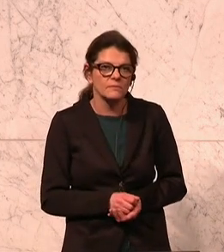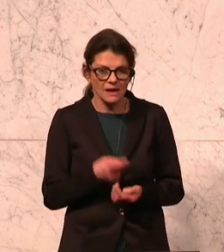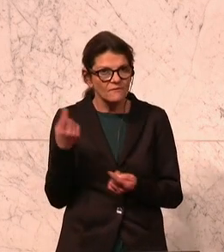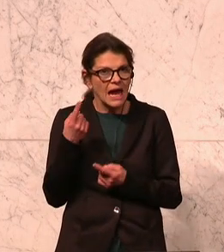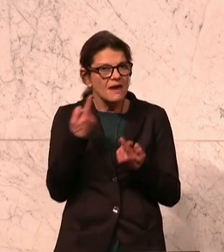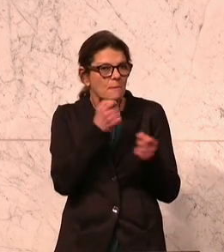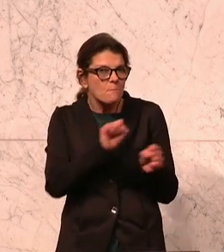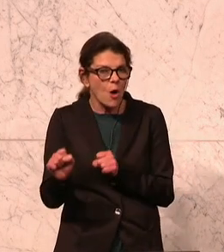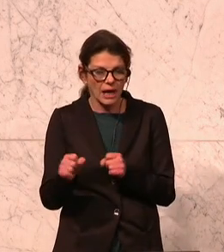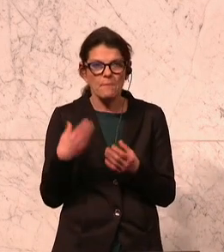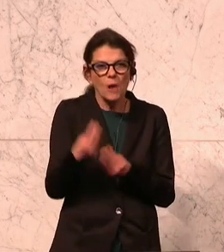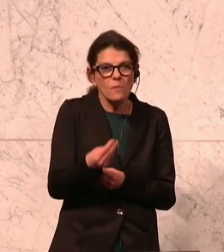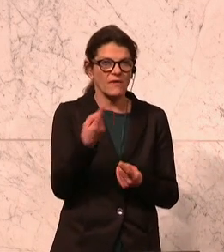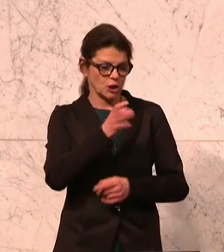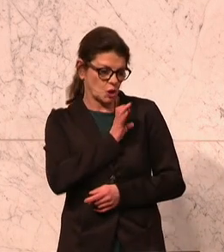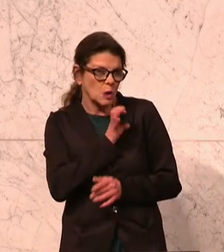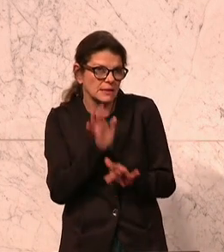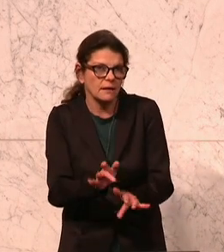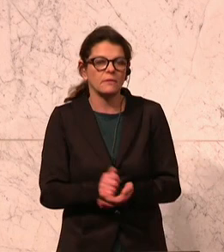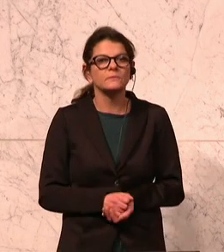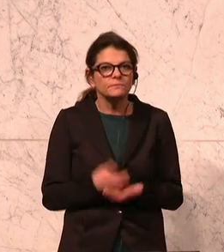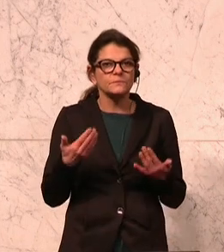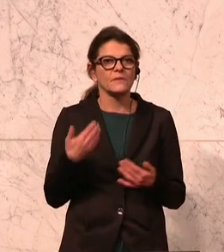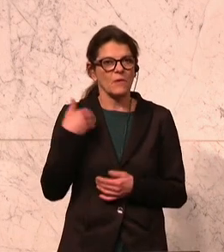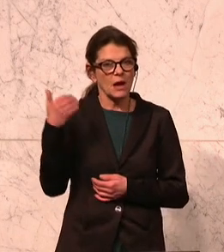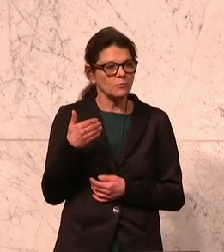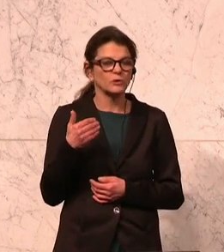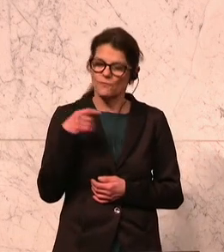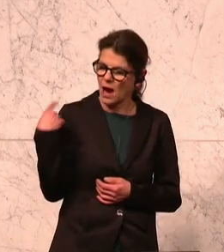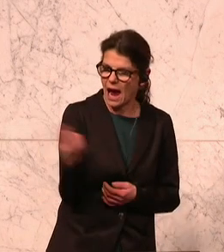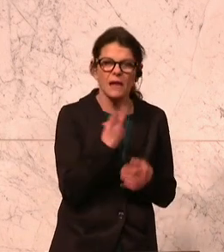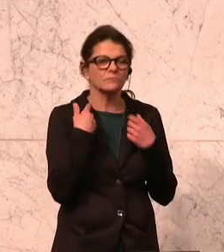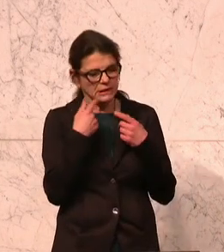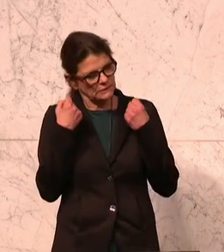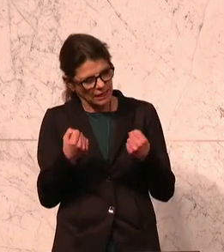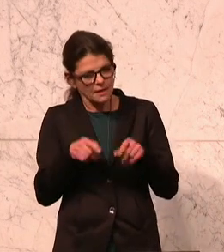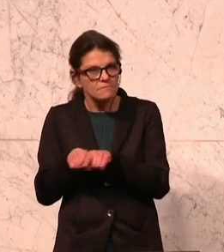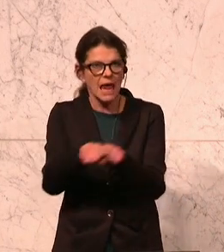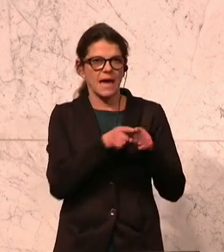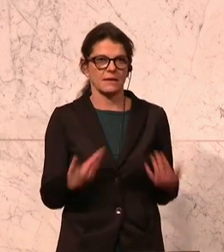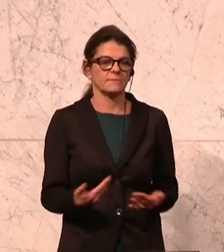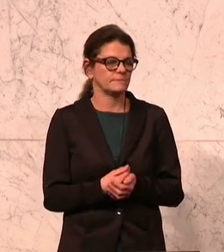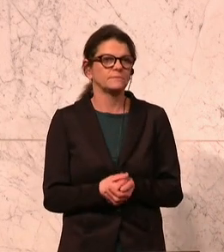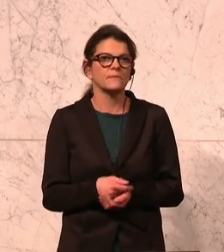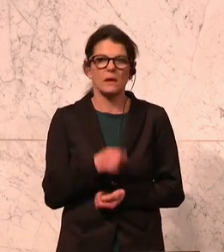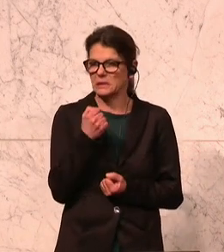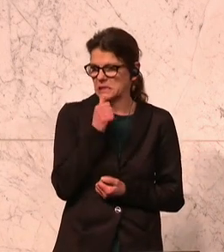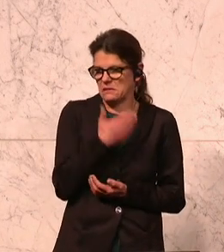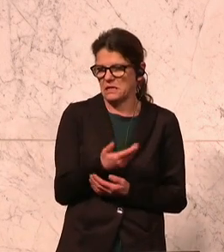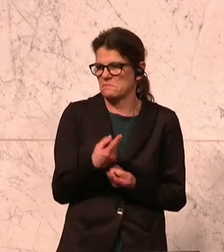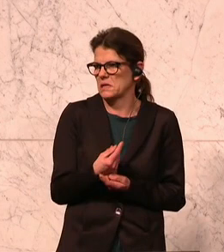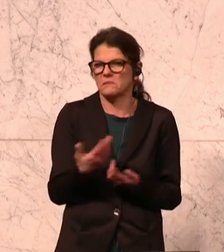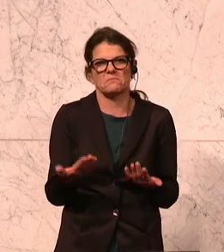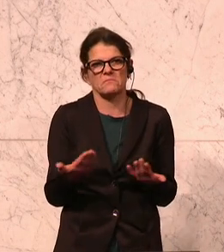wer welche Möglichkeiten, welche Chancen kriegt. Und das müssen wir jedenfalls für alle sicherstellen, aber sicherlich nicht mit dieser